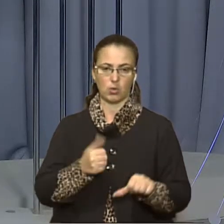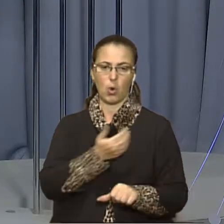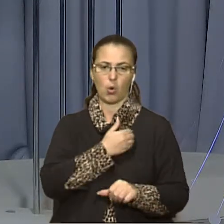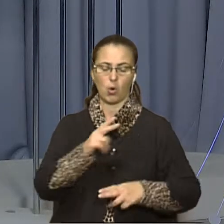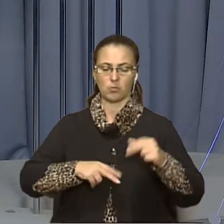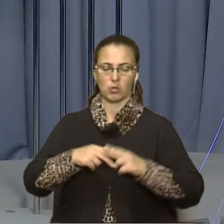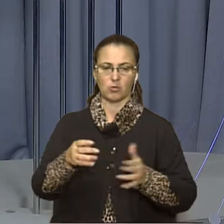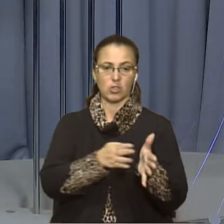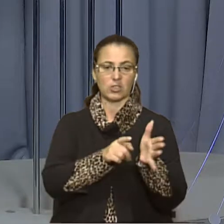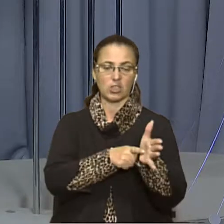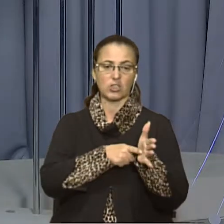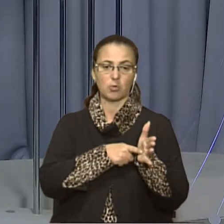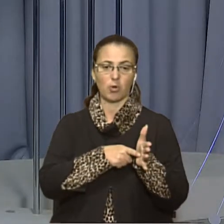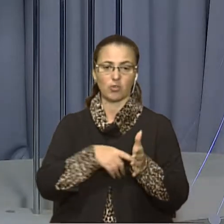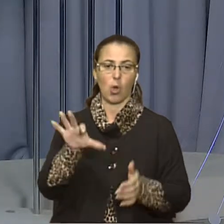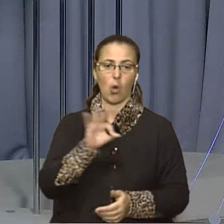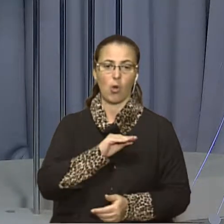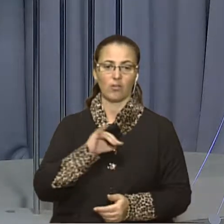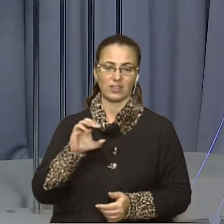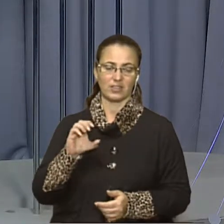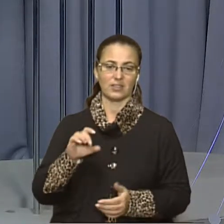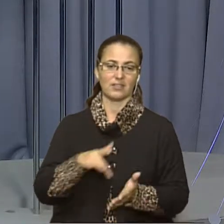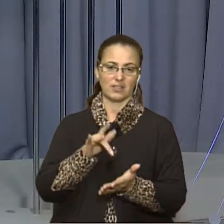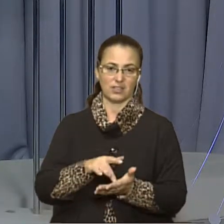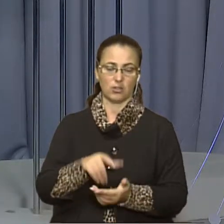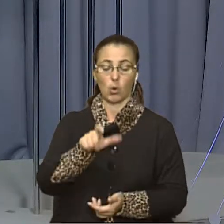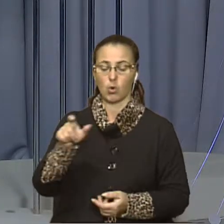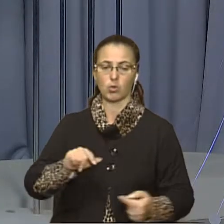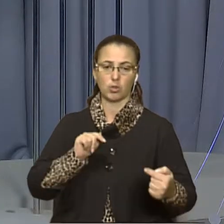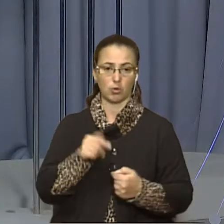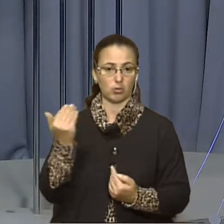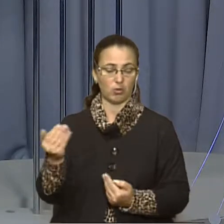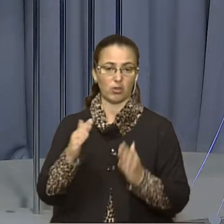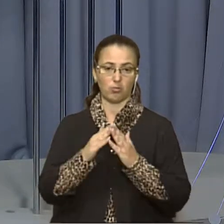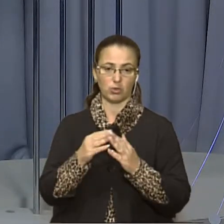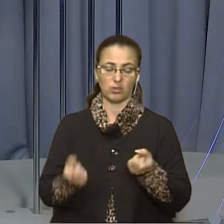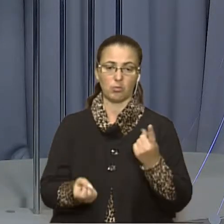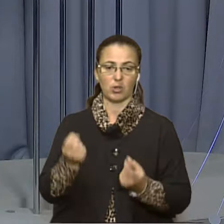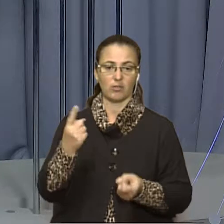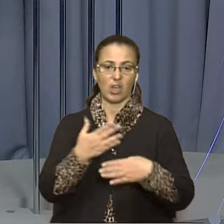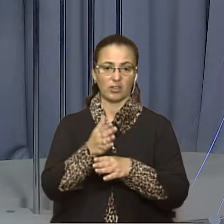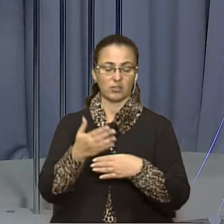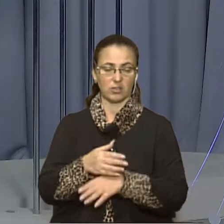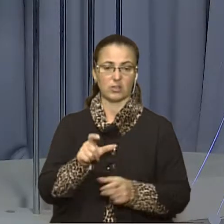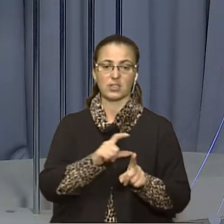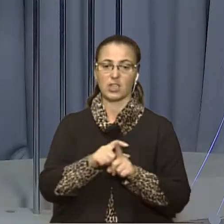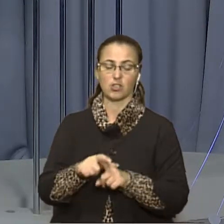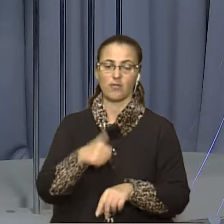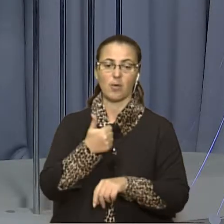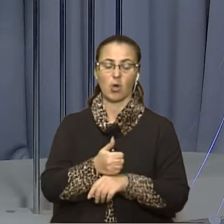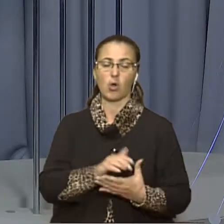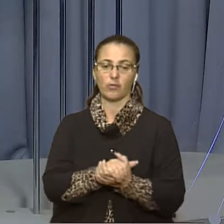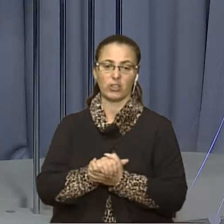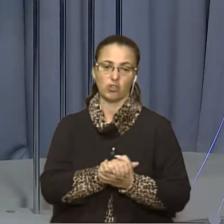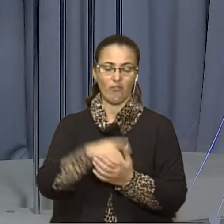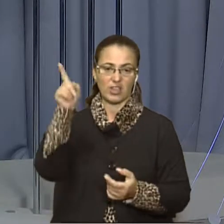звести шестиповерховий офісний центр. Мешканці проти, бо в їхньому будинку з'являються тріщини. За словами голови Товариства єврейської культури